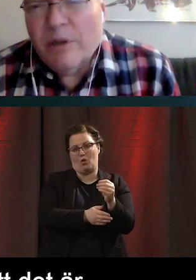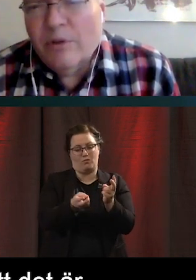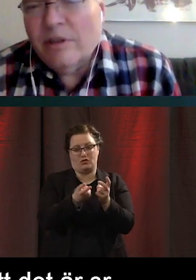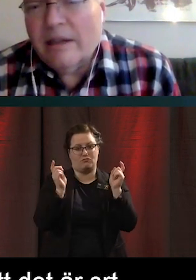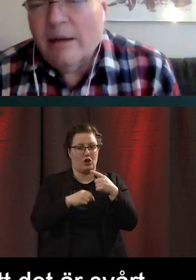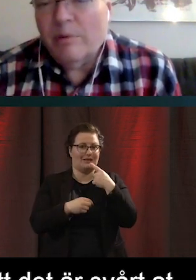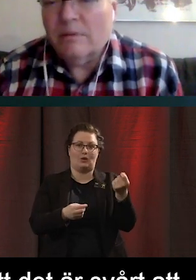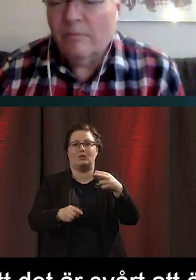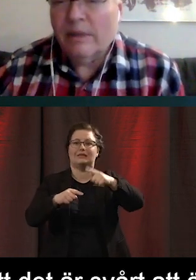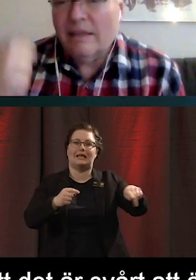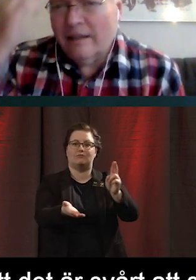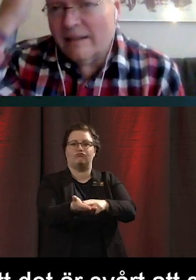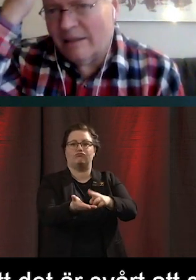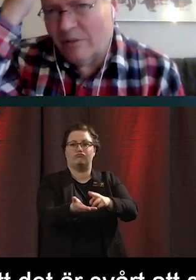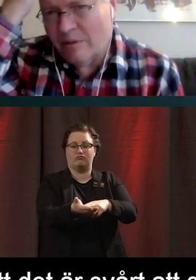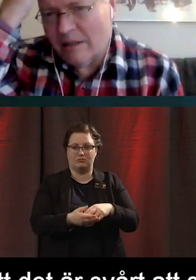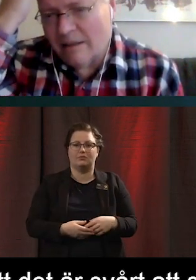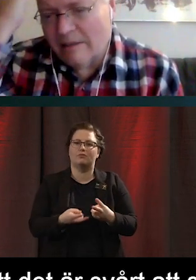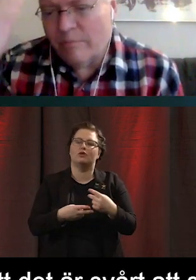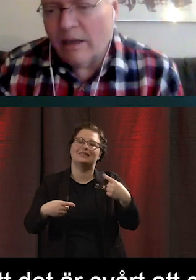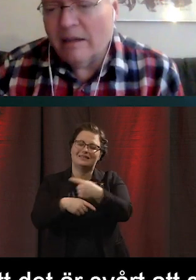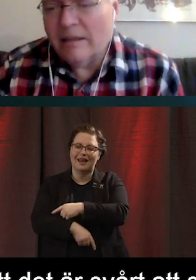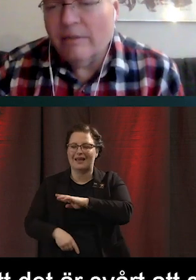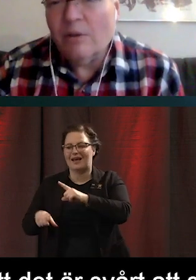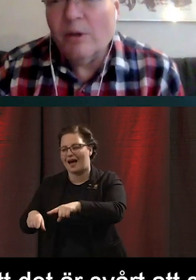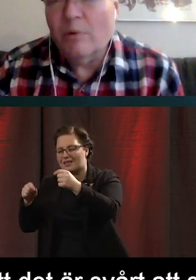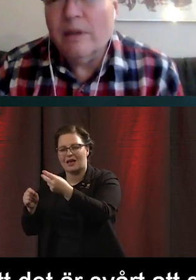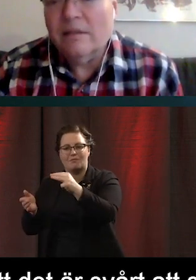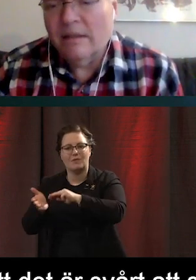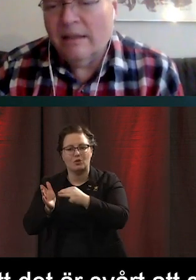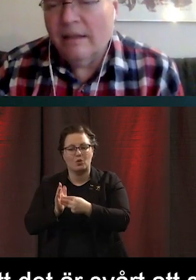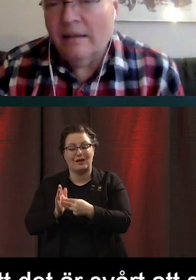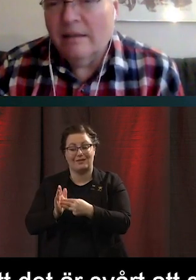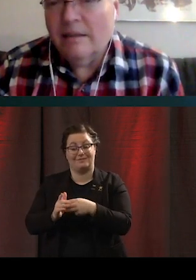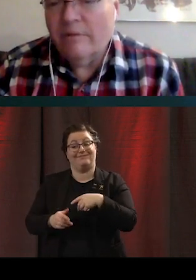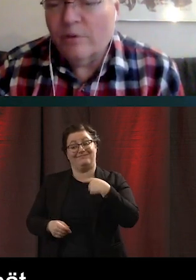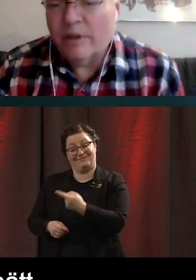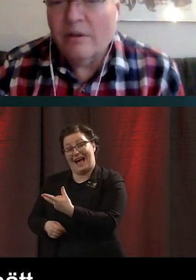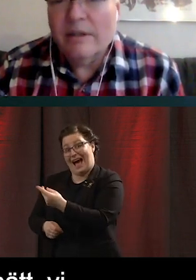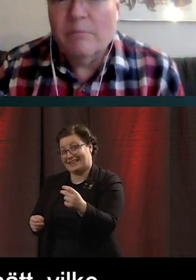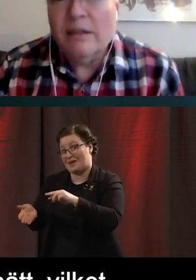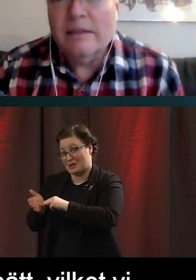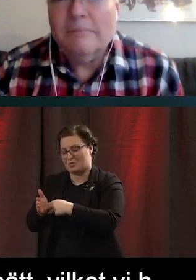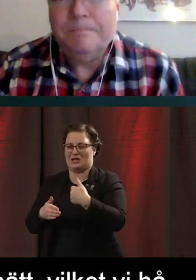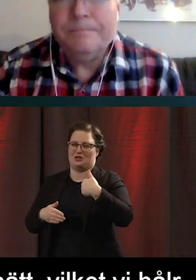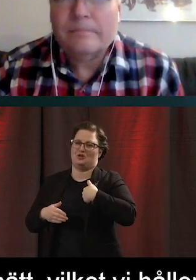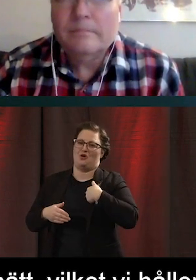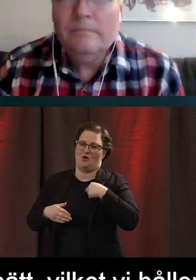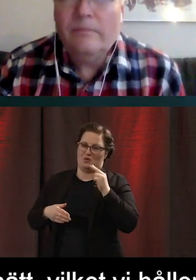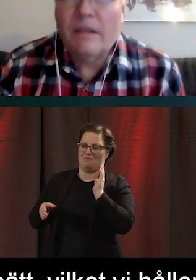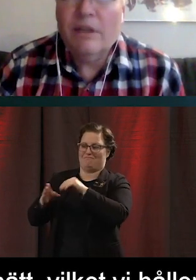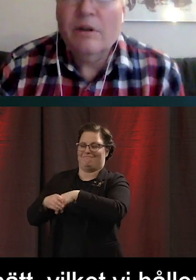Så då får man undersöka det här på lite andra sätt. Och det är bland annat det vi håller på med i den forskning jag är inblandad i.